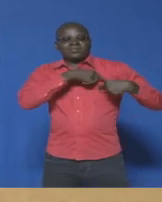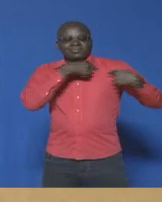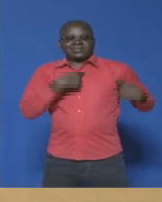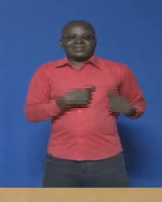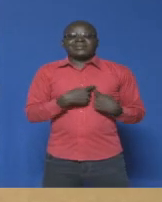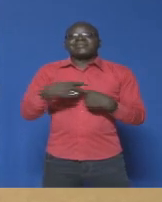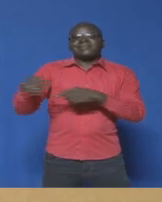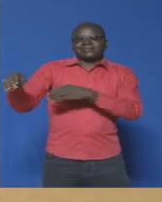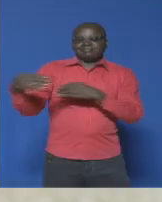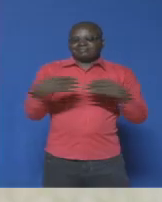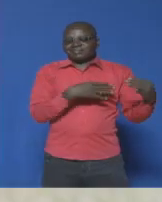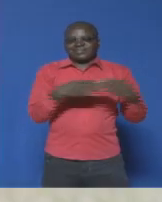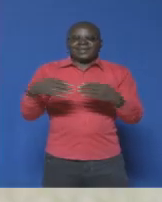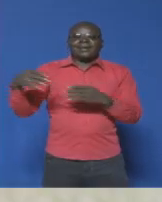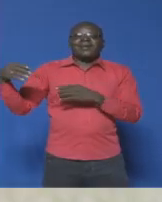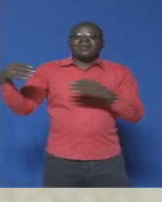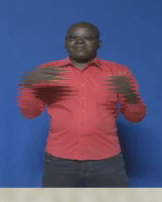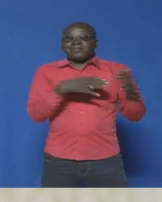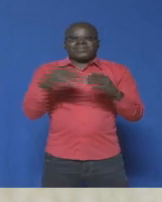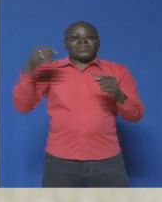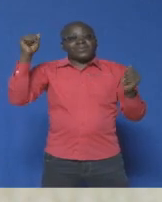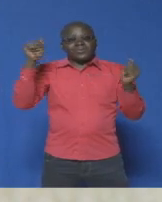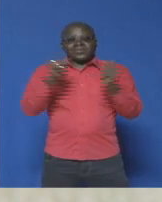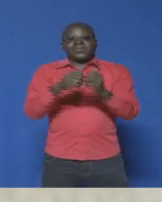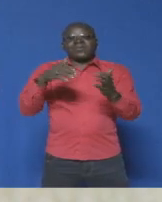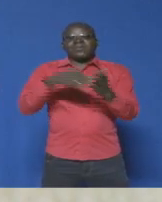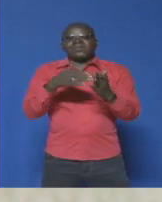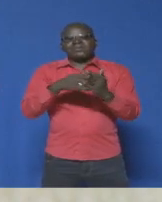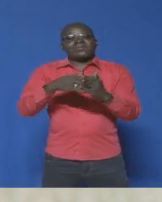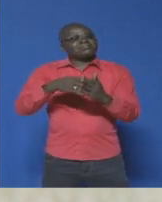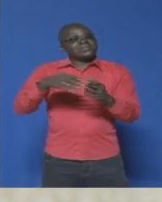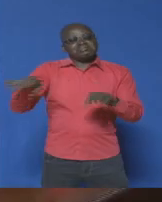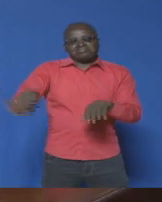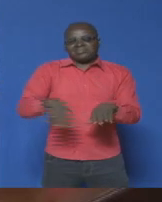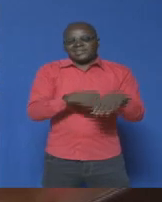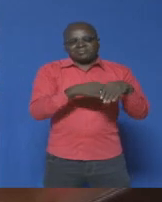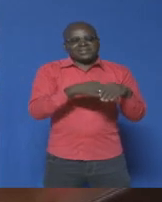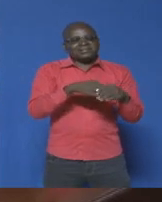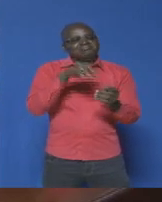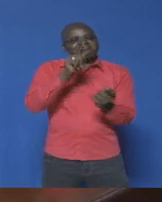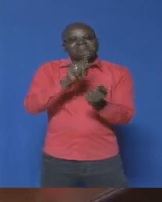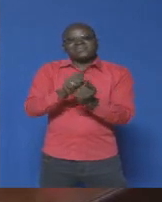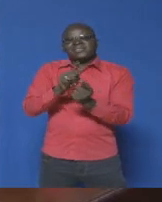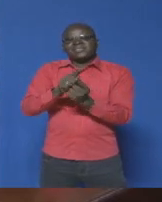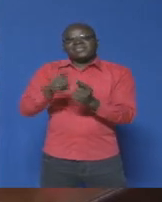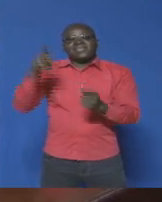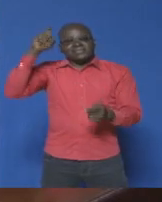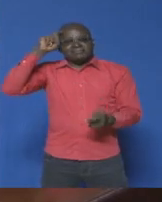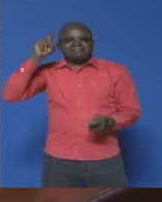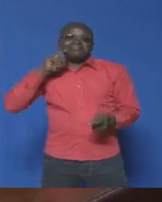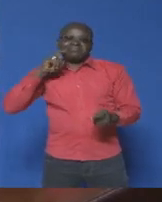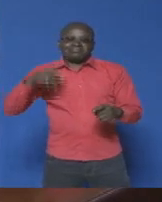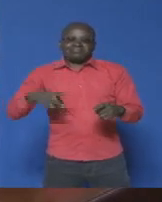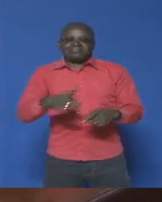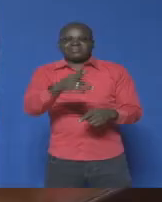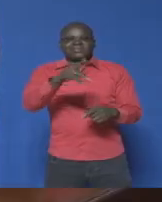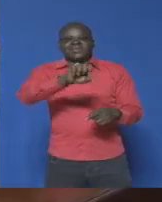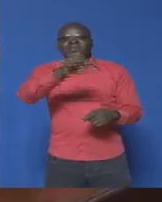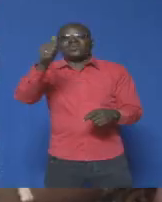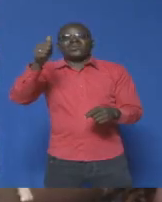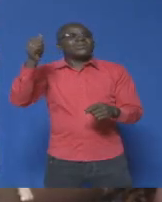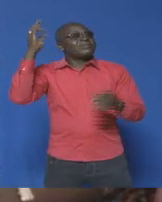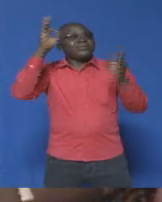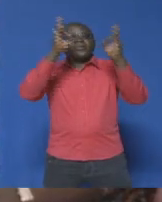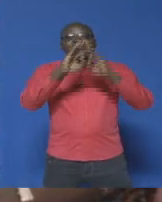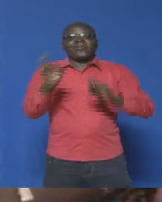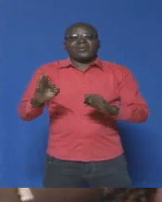Un combat contre le levira, les mariages précoces, l'excision et les différentes autres formes de violences faites